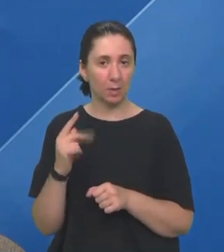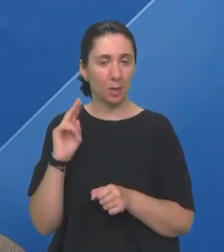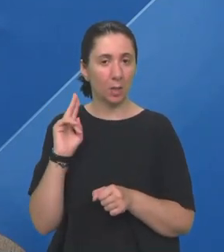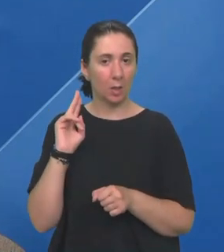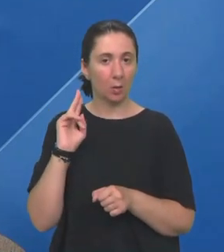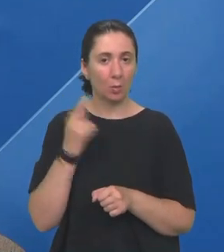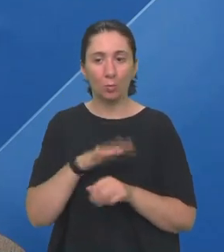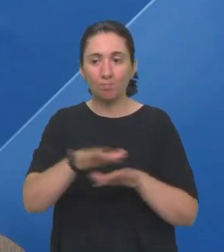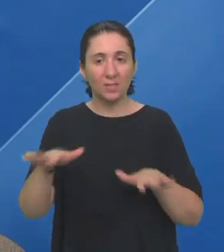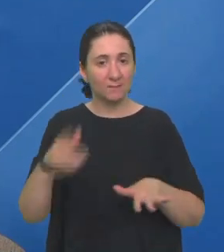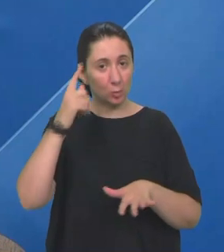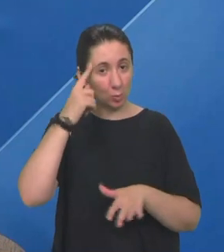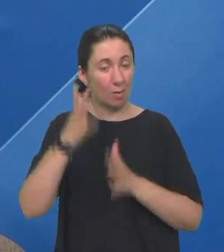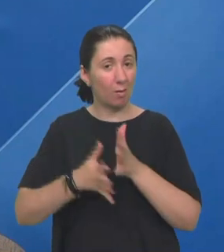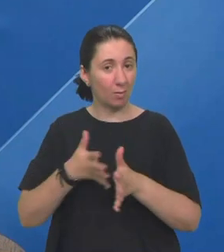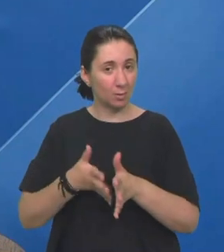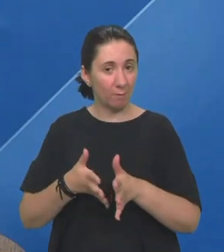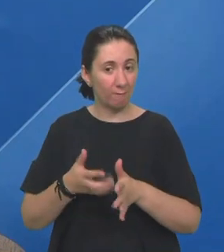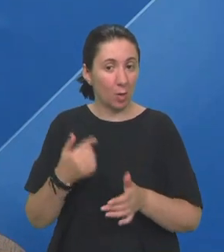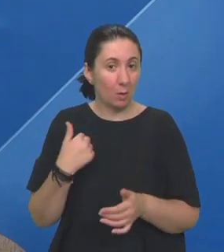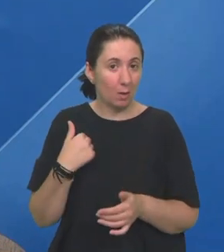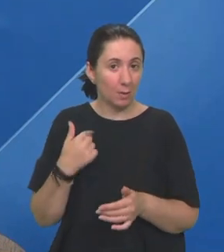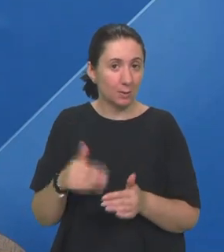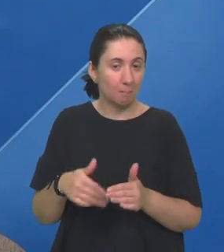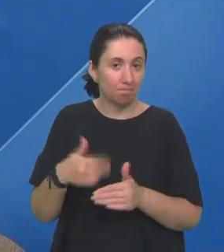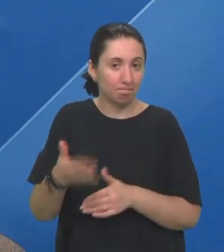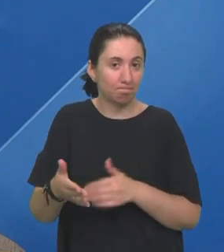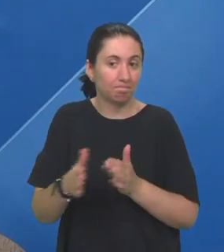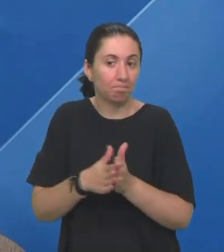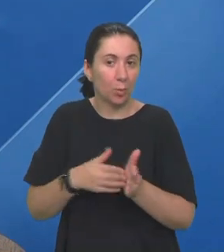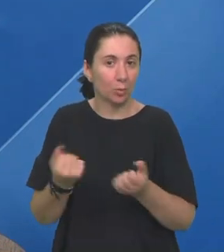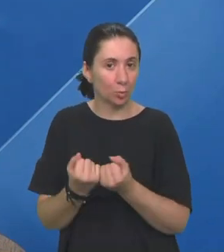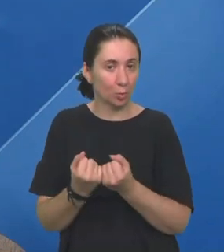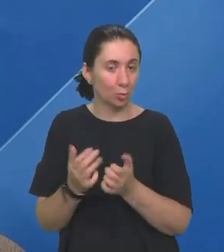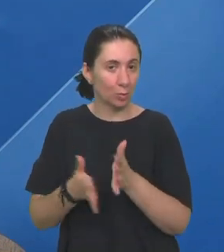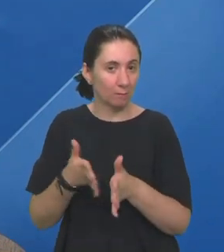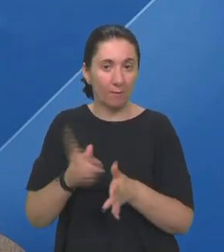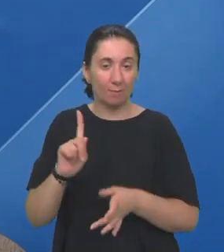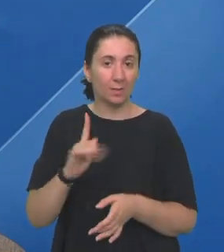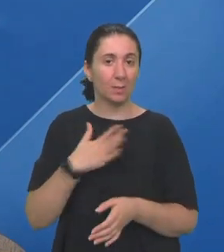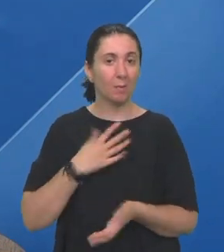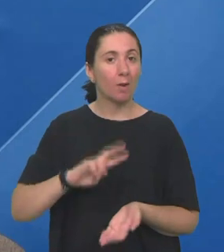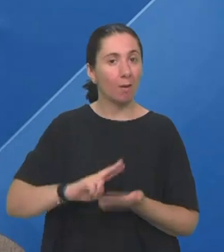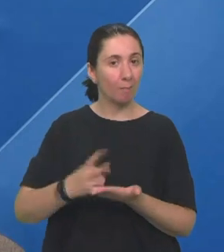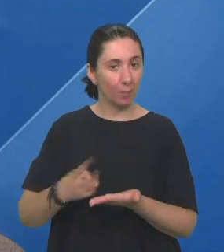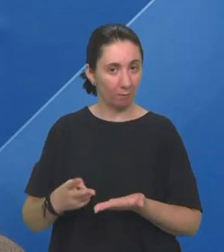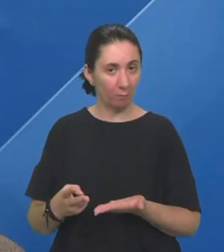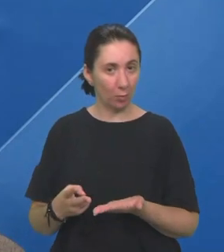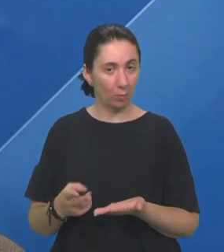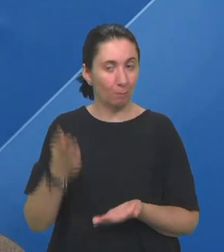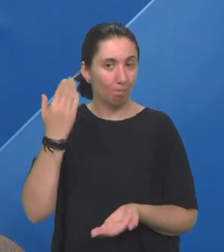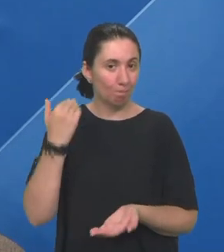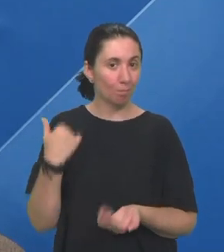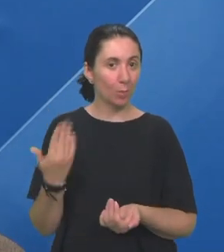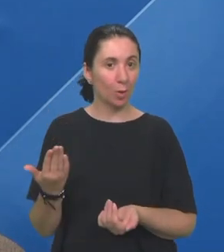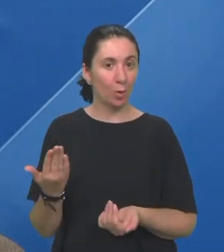Svi su znali znakovat Ja sam tek učila znakovat Nisam imala prevoditelja Bilo